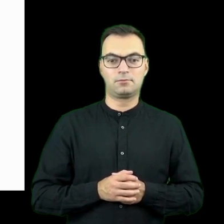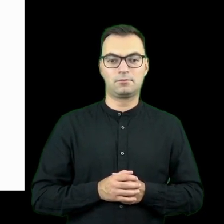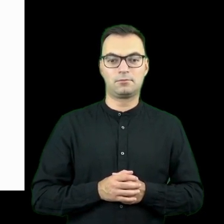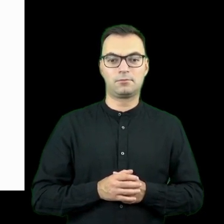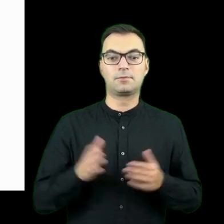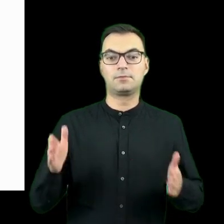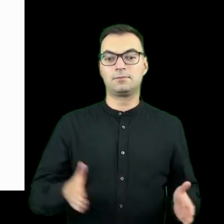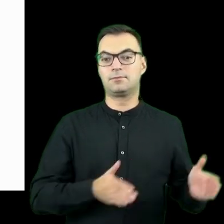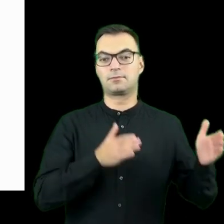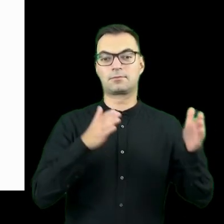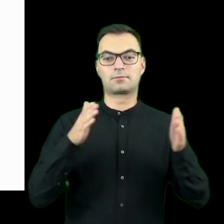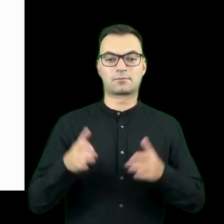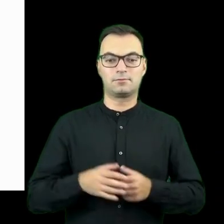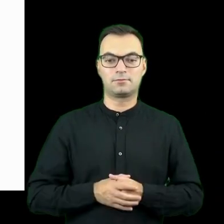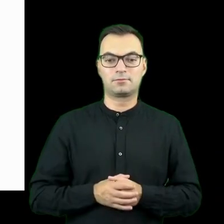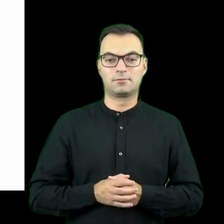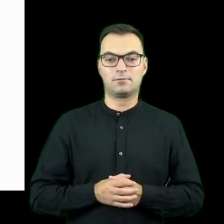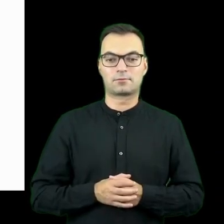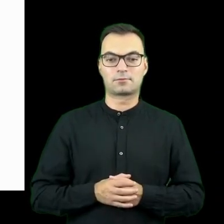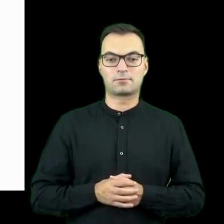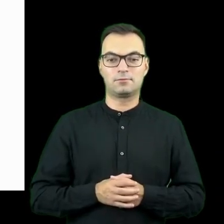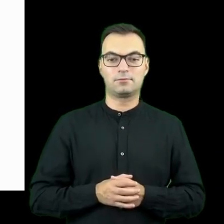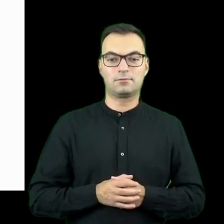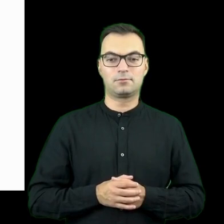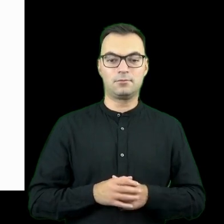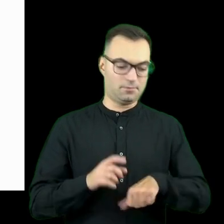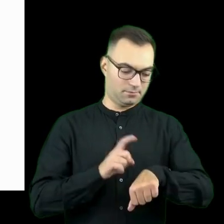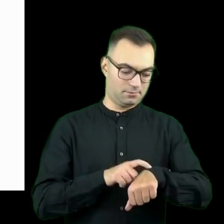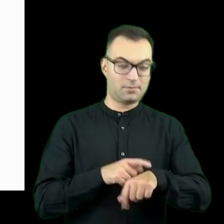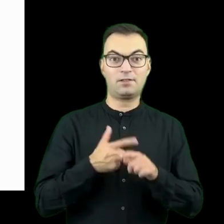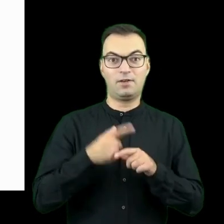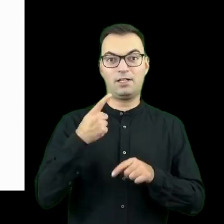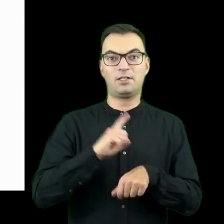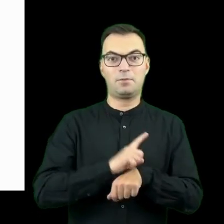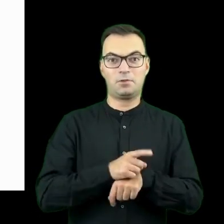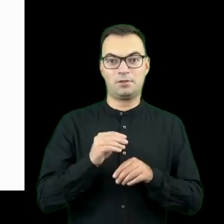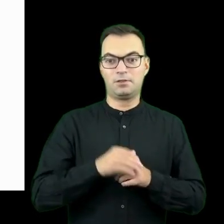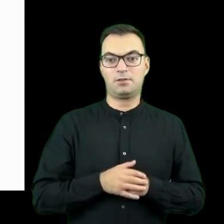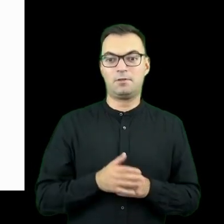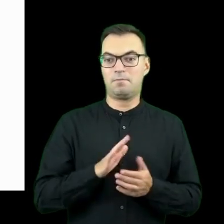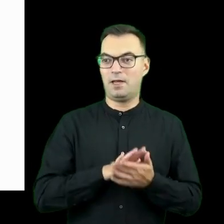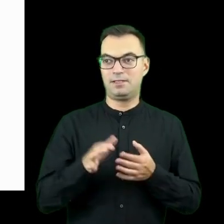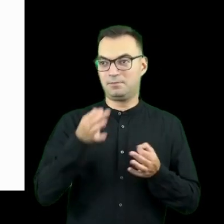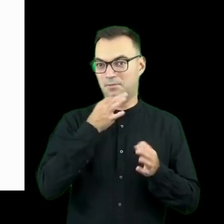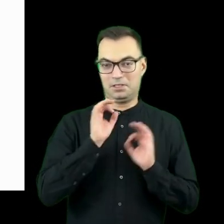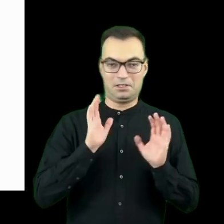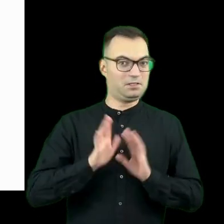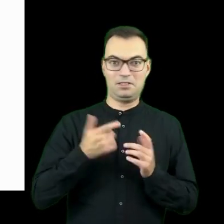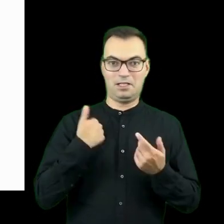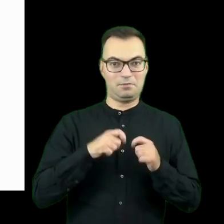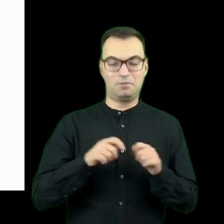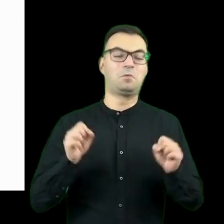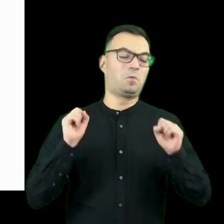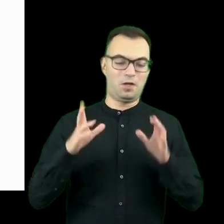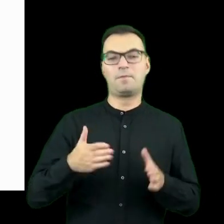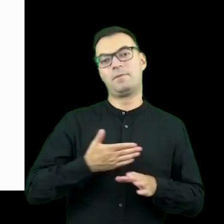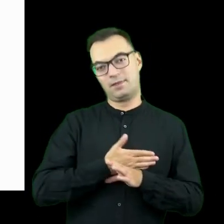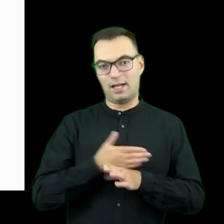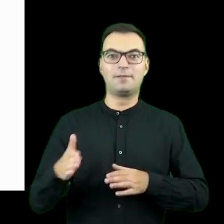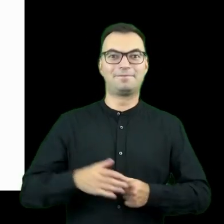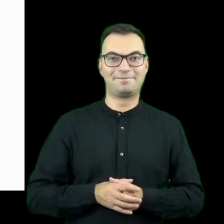Dobra. Mamy jeszcze 20 minut. Nie przerywacie mi żadnymi pytaniami, więc